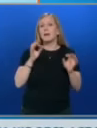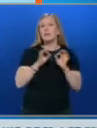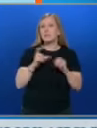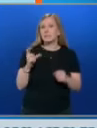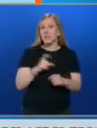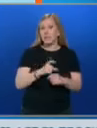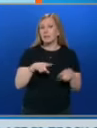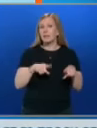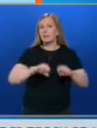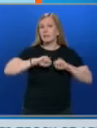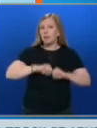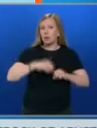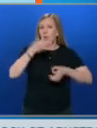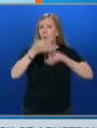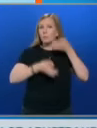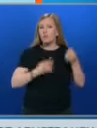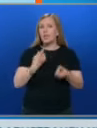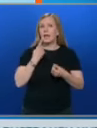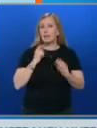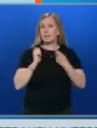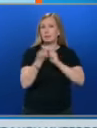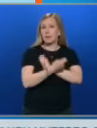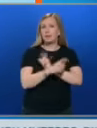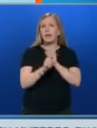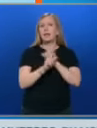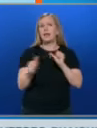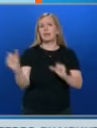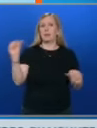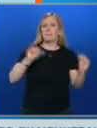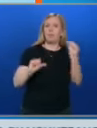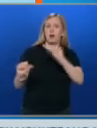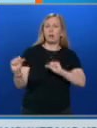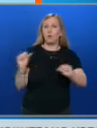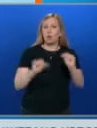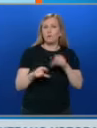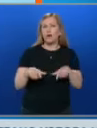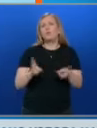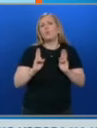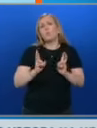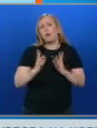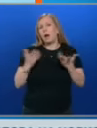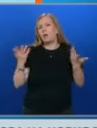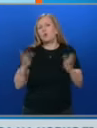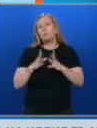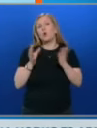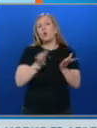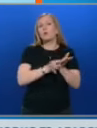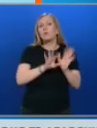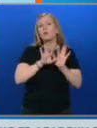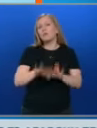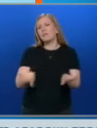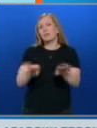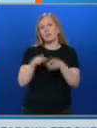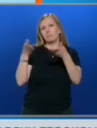БТА обясни, че една съблекалня не е лаборатория и това е нормално състояние. В крайна сметка много от отборите оставят в подобен вид